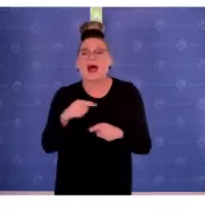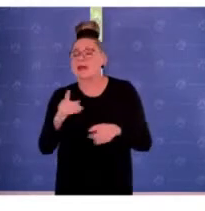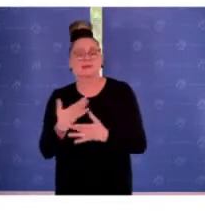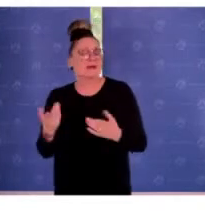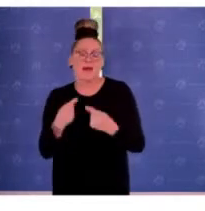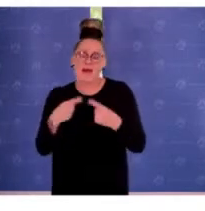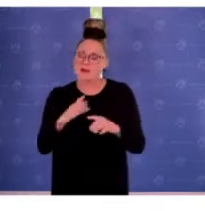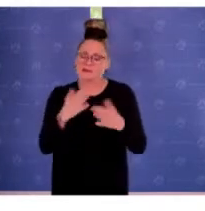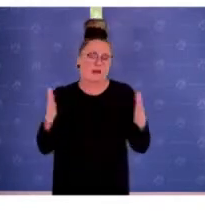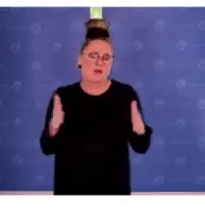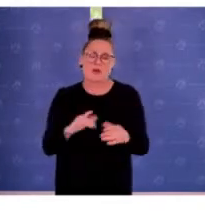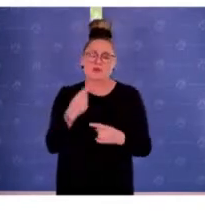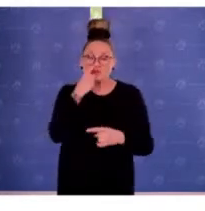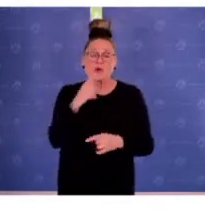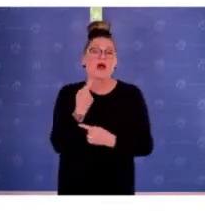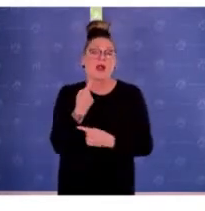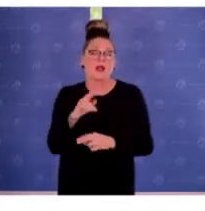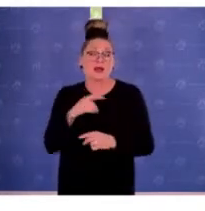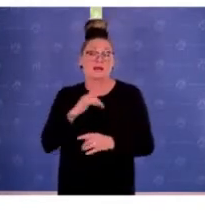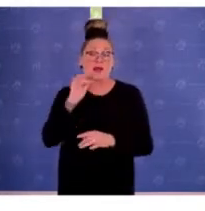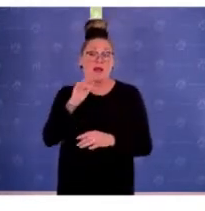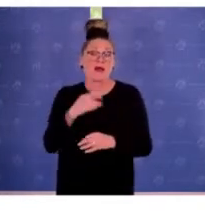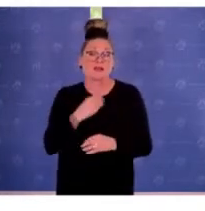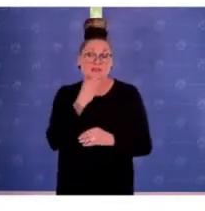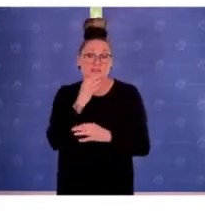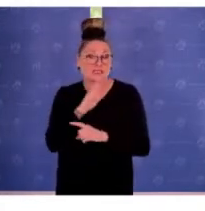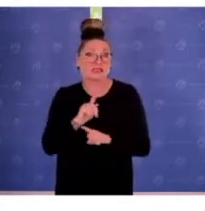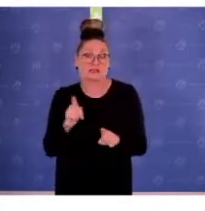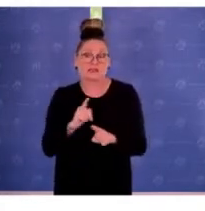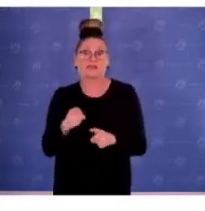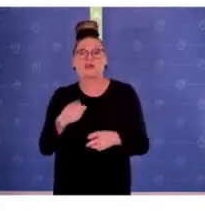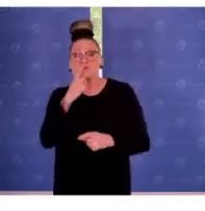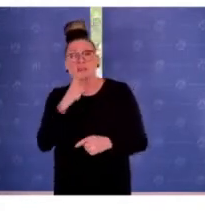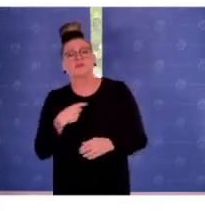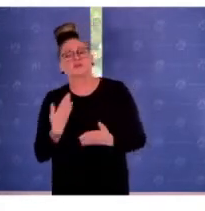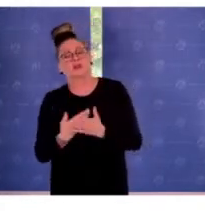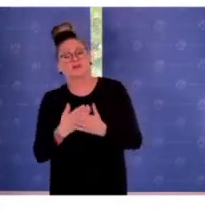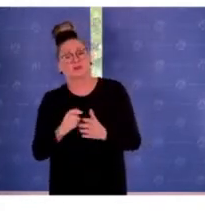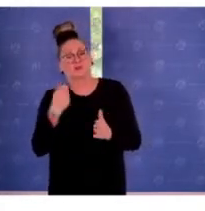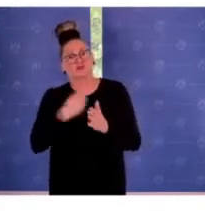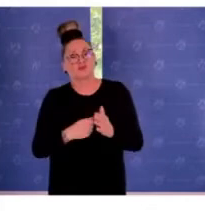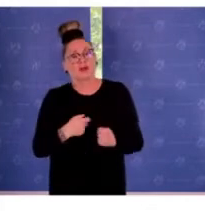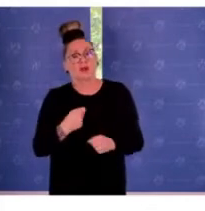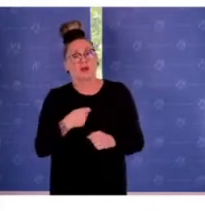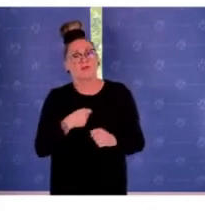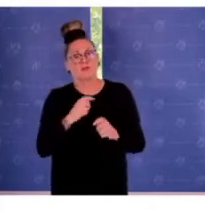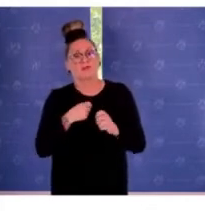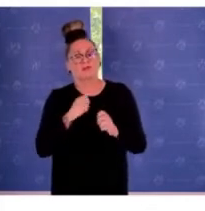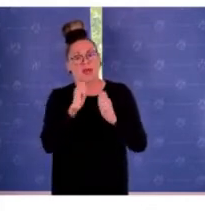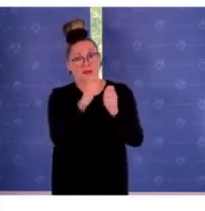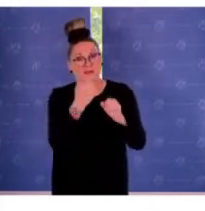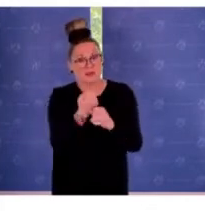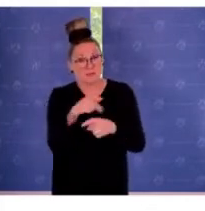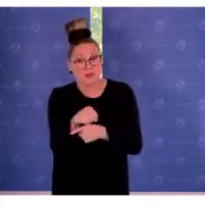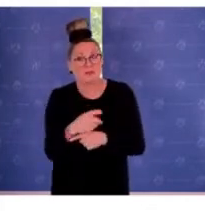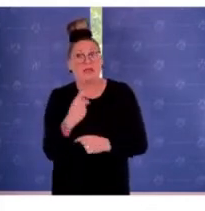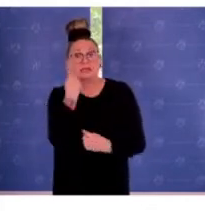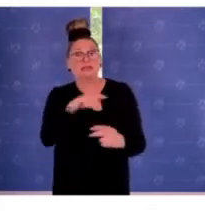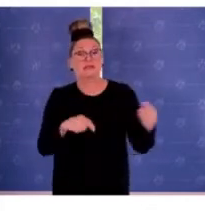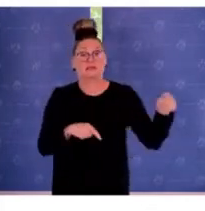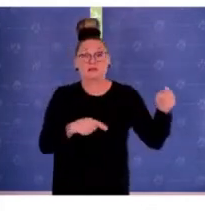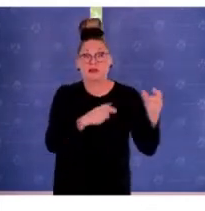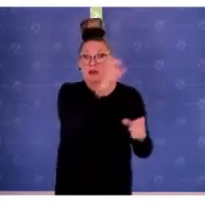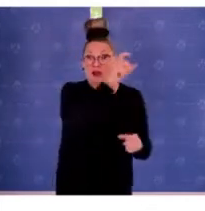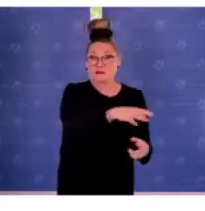Phänomenen ja natürlich das Risiko, wenn man eine Strafanzeige stellt, es zu einem Strafverfahren kommt, dass die Gegenseite dann über